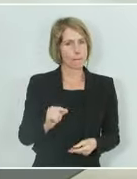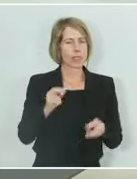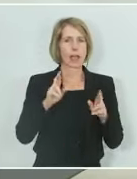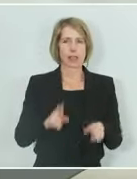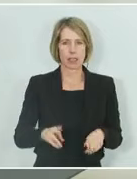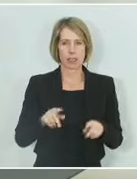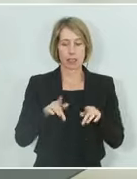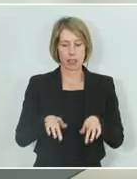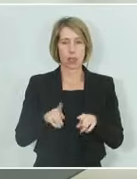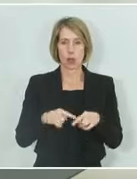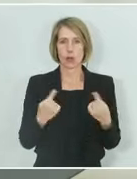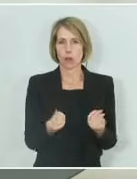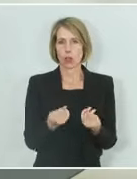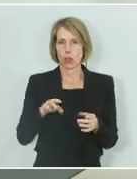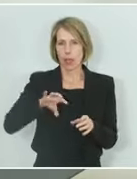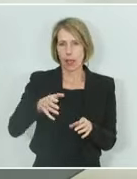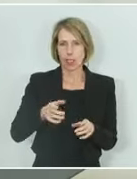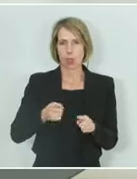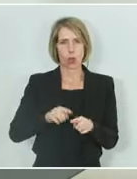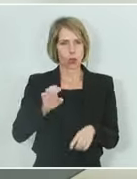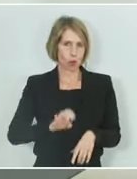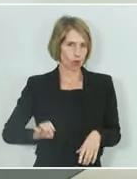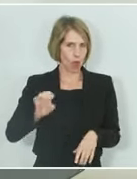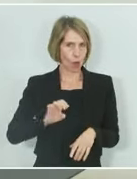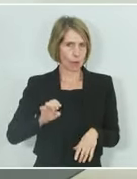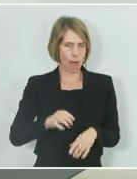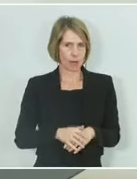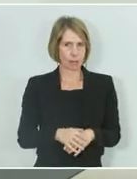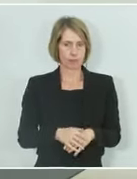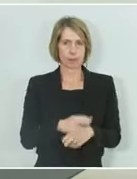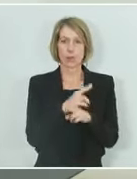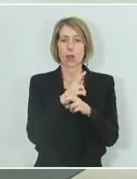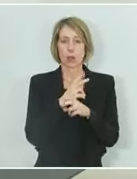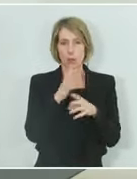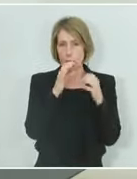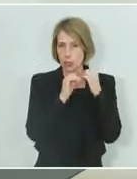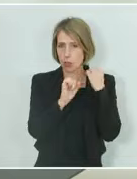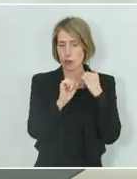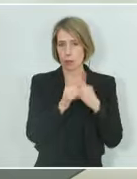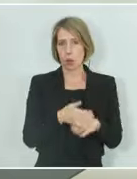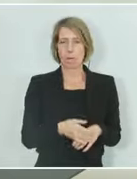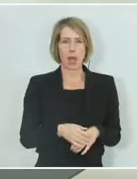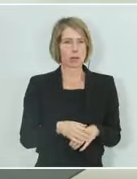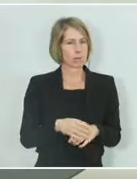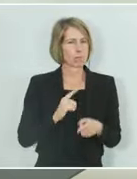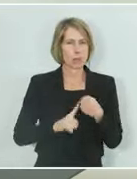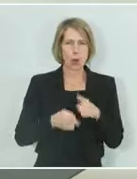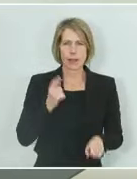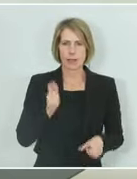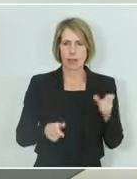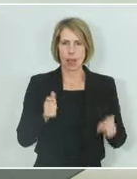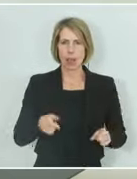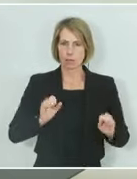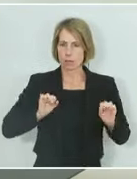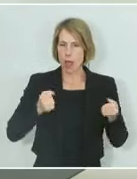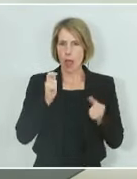unserer Region, sondern in Europa und darüber hinaus. Österreichische Diplomaten, Politiker und Aktivisten haben Kosovo